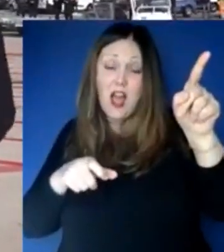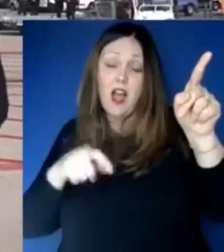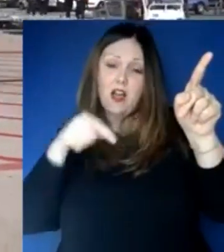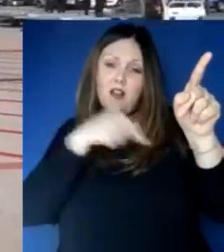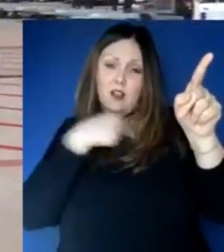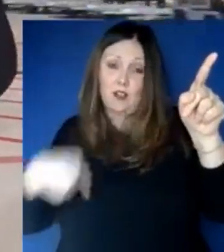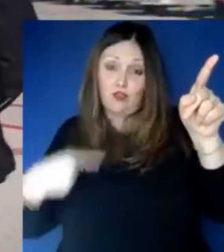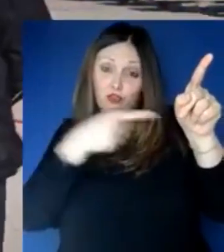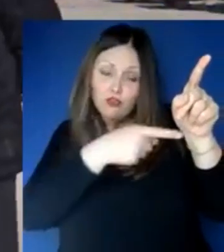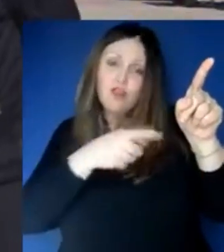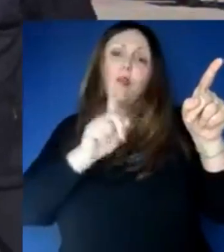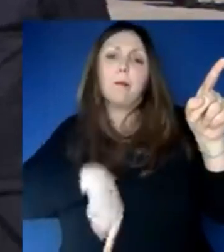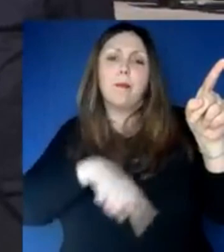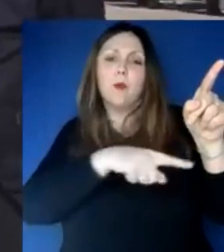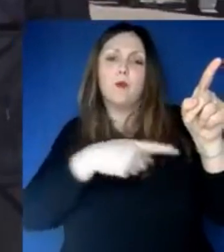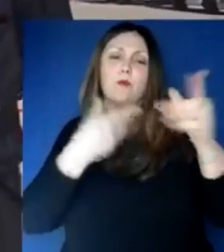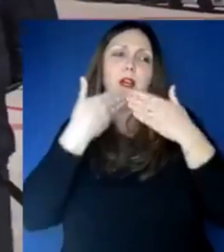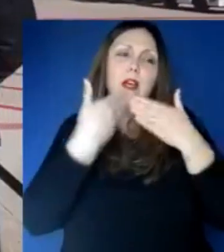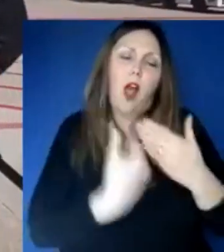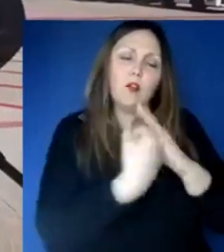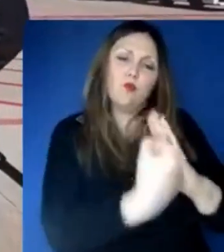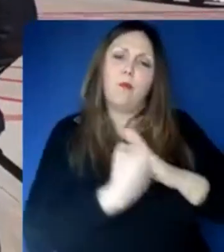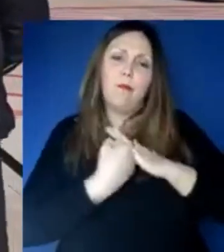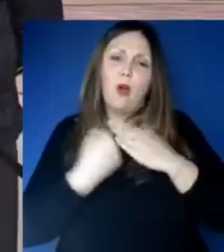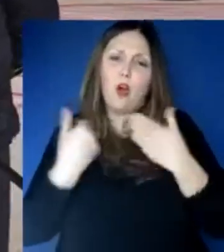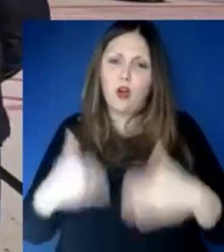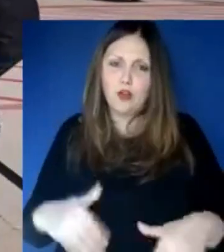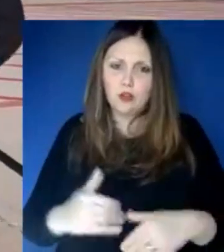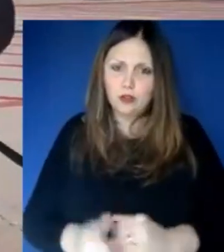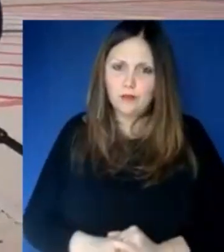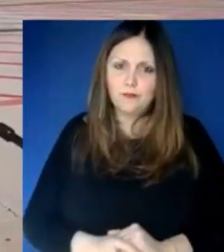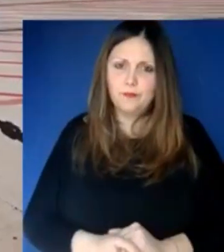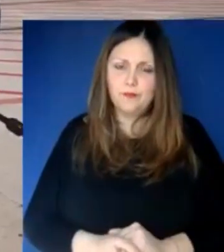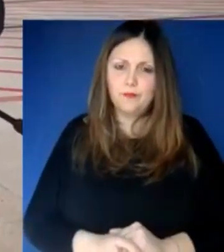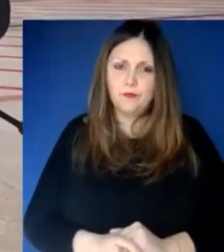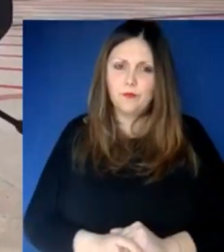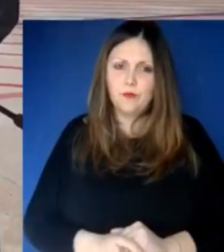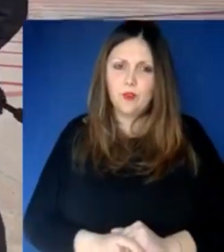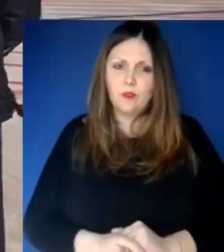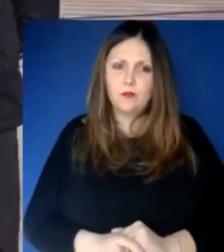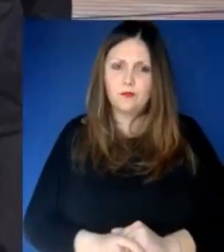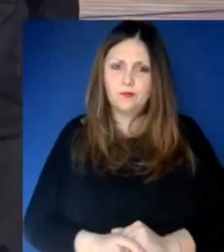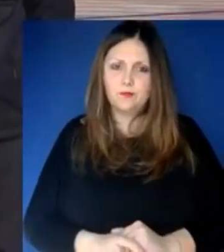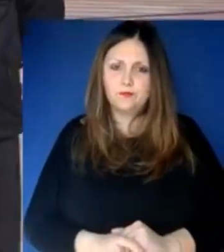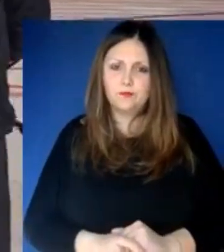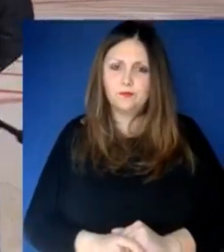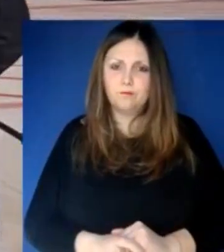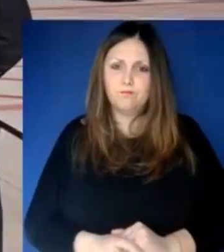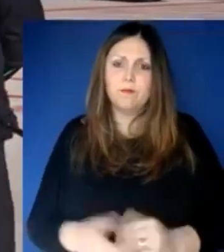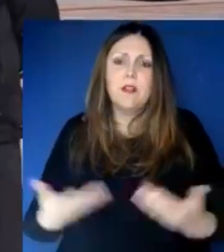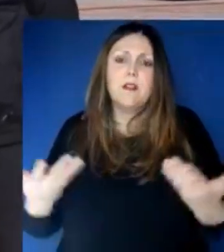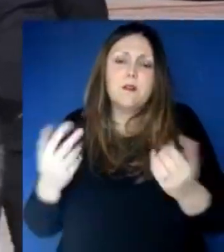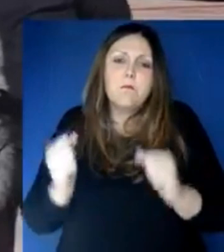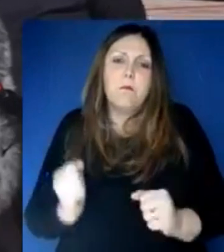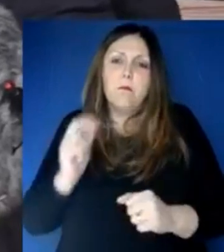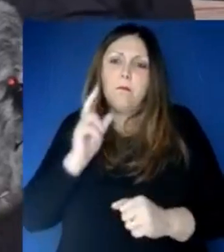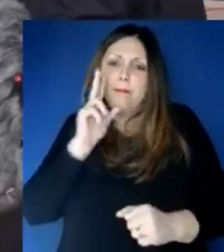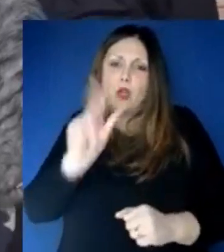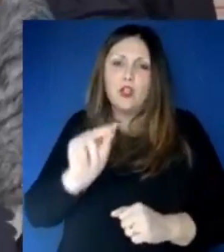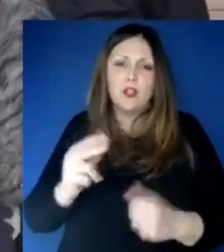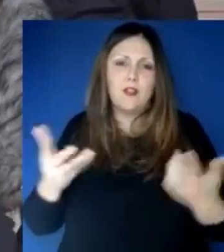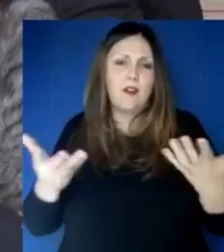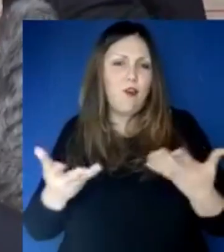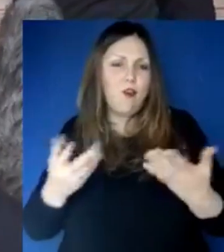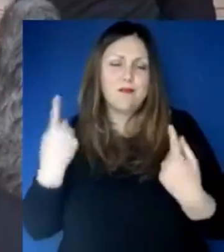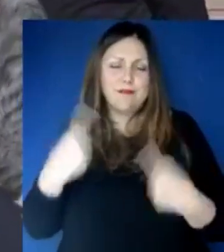posso dire, questa è veramente una bella cosa, che di fronte anche al più grande problema della storia